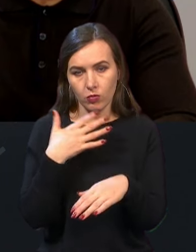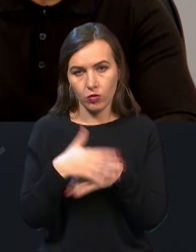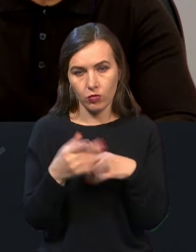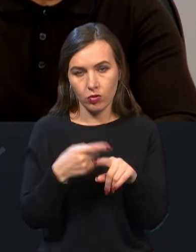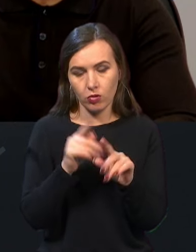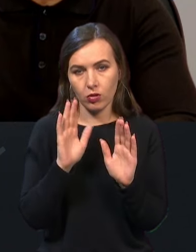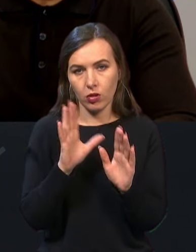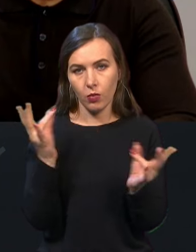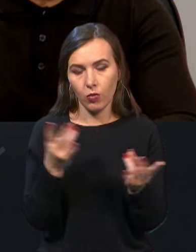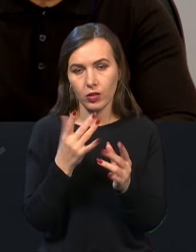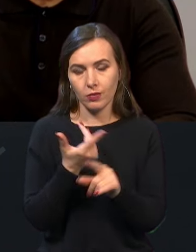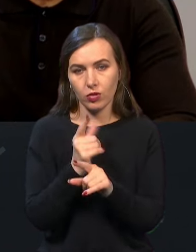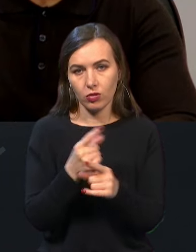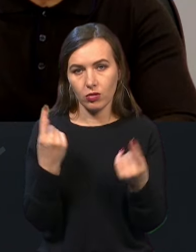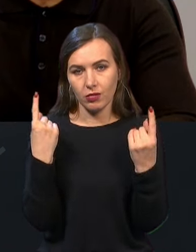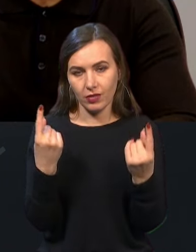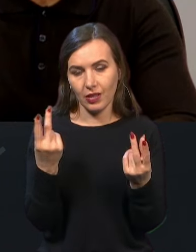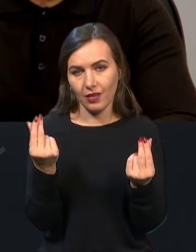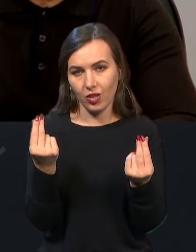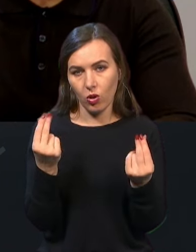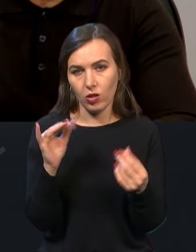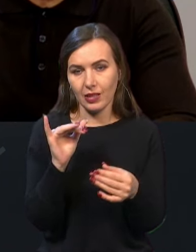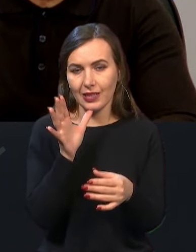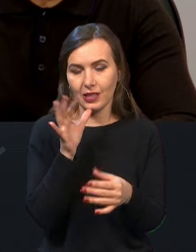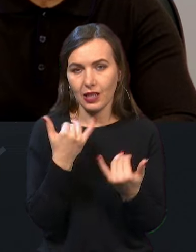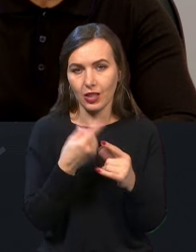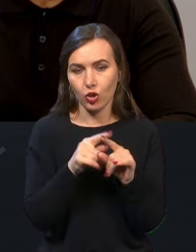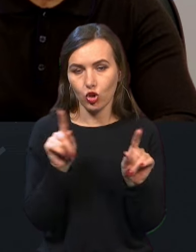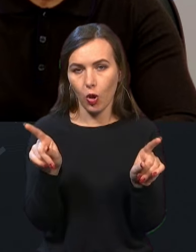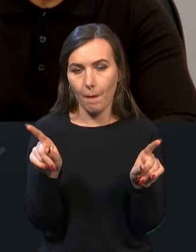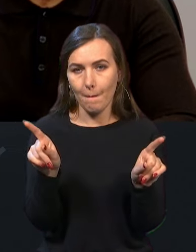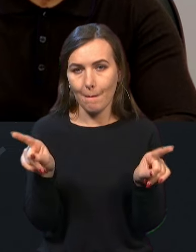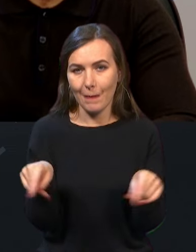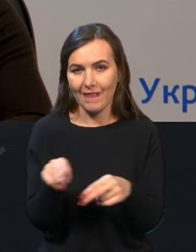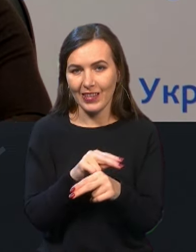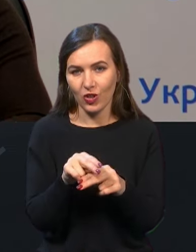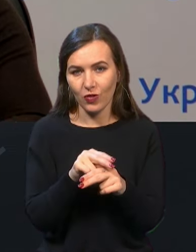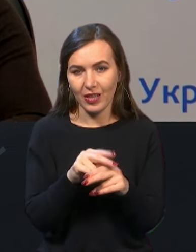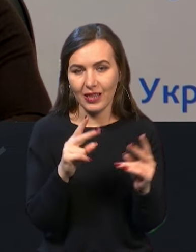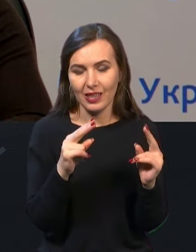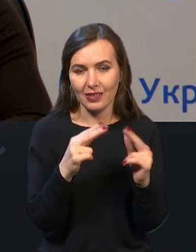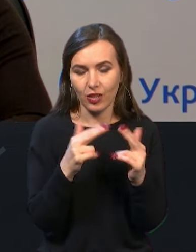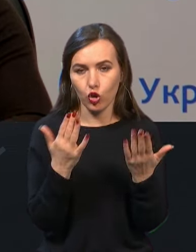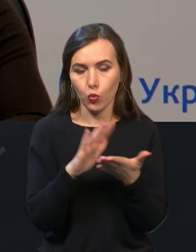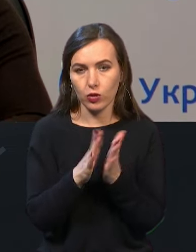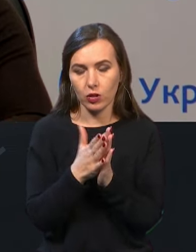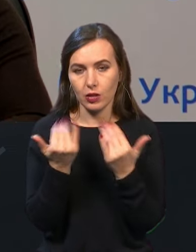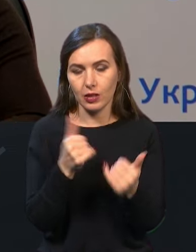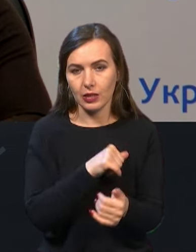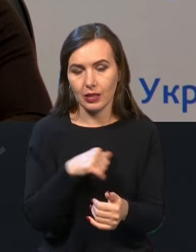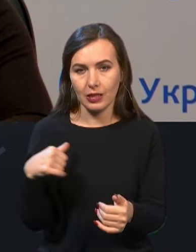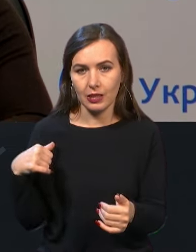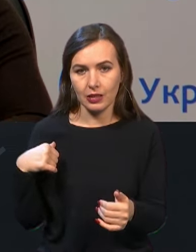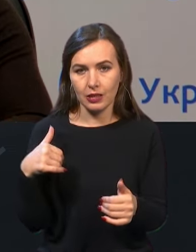потрібні були дуже великі і кошти, і час для того, щоб відновити станцію. Пане Ігорю, а в якому стані зараз сама гребля?